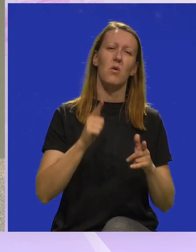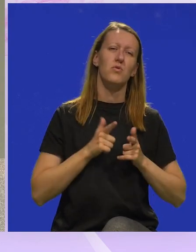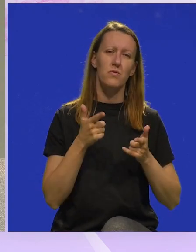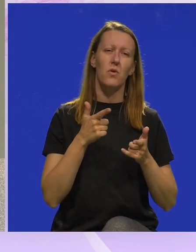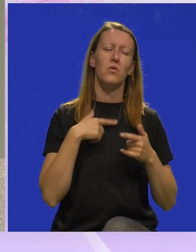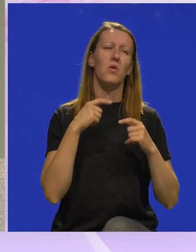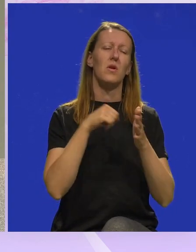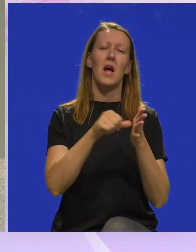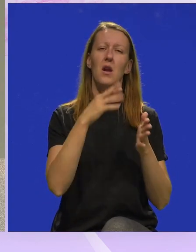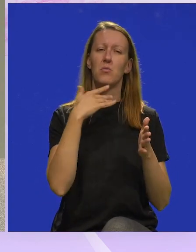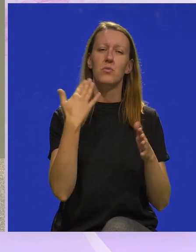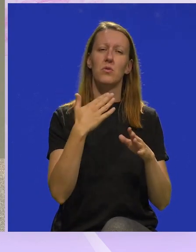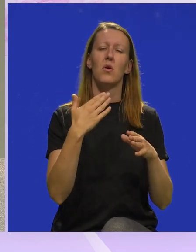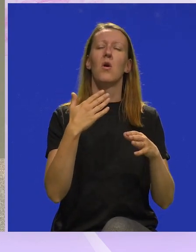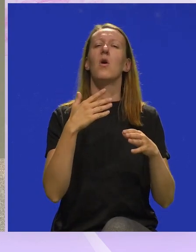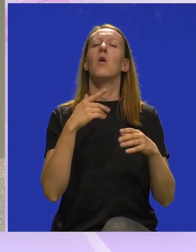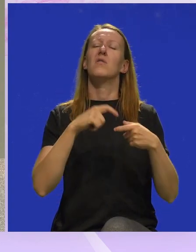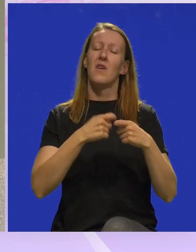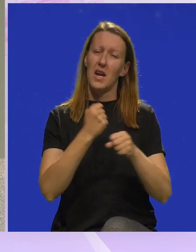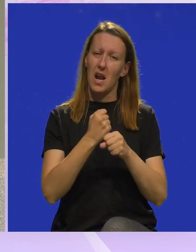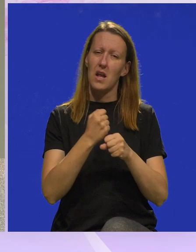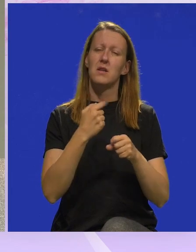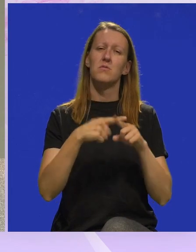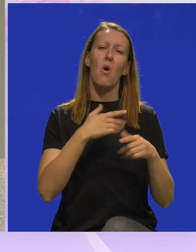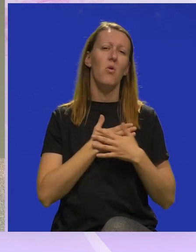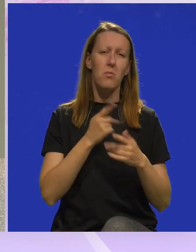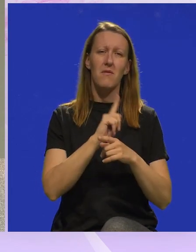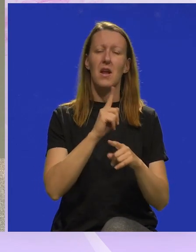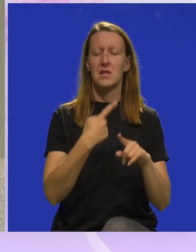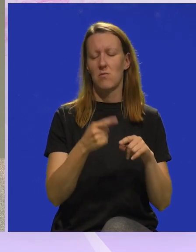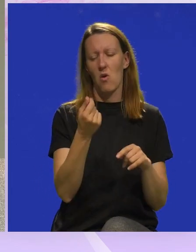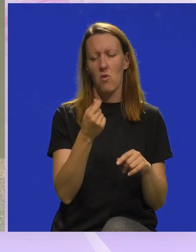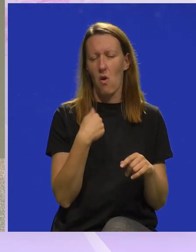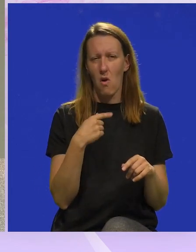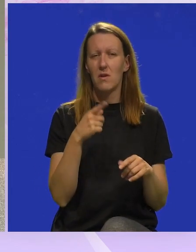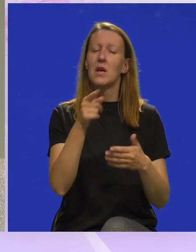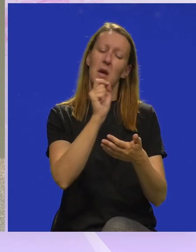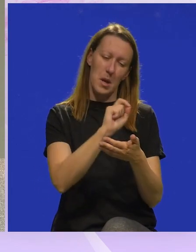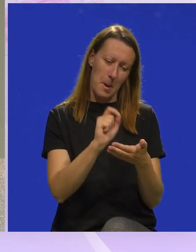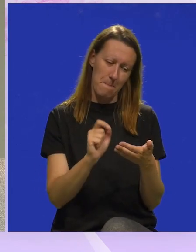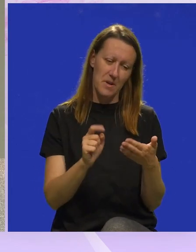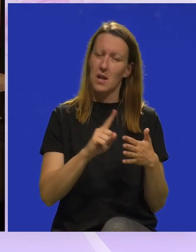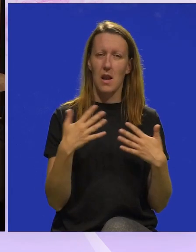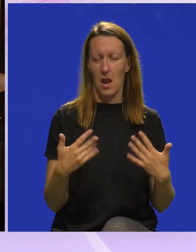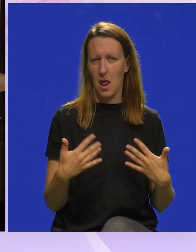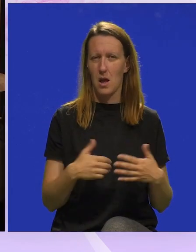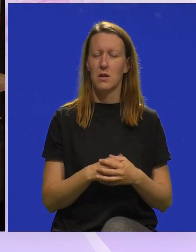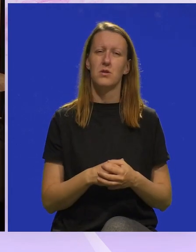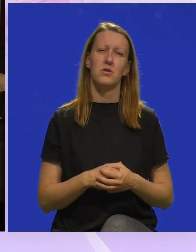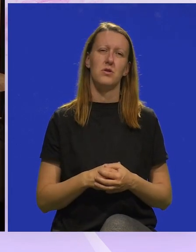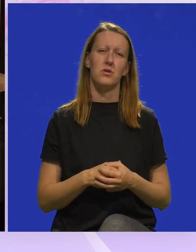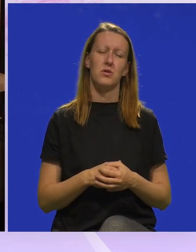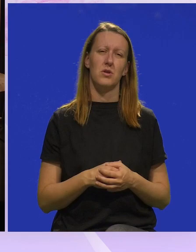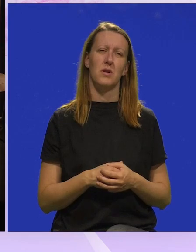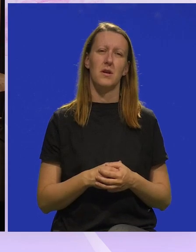ja u životu nagrađen zato što puno stvari radim zbog ljubavi, ne zbog novca. I onda i pisat. Najlakše. Bojan, ovo